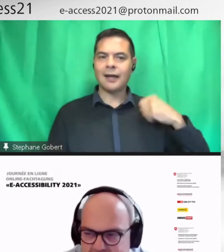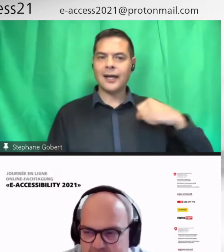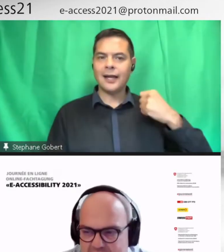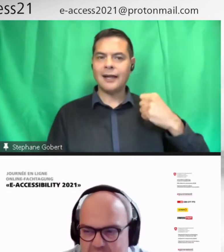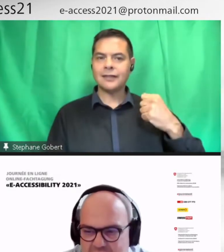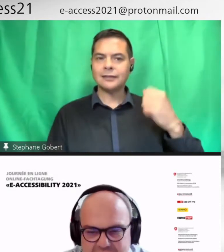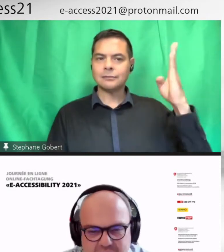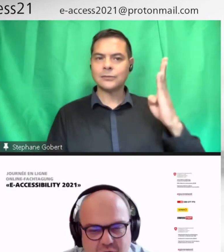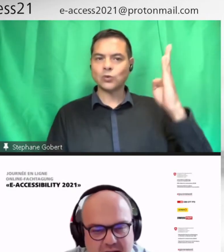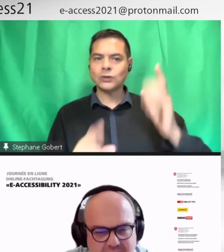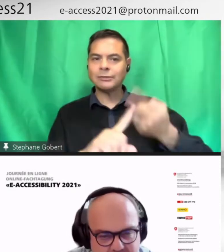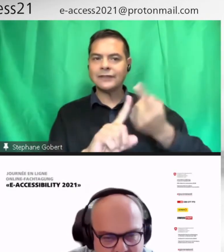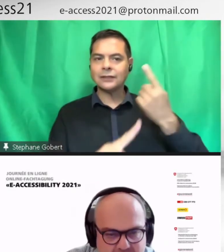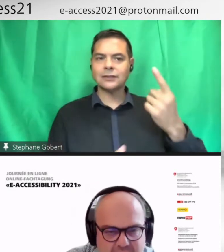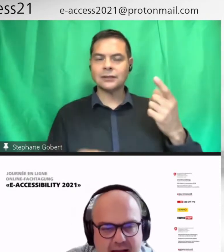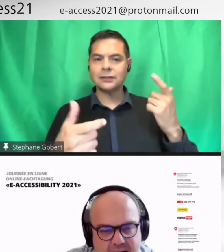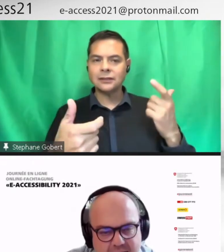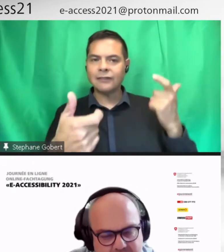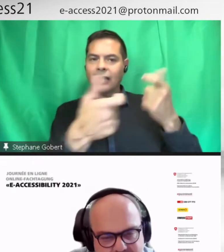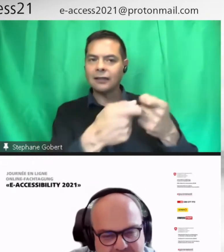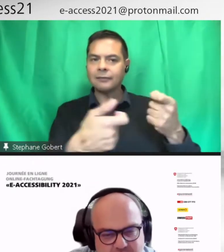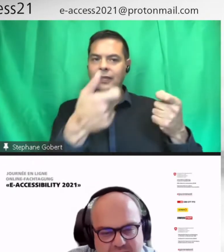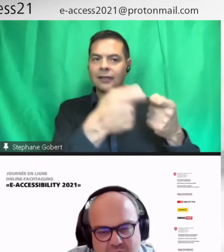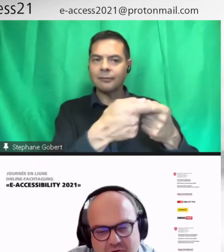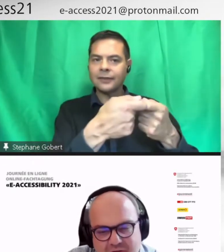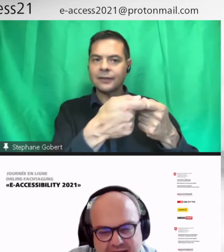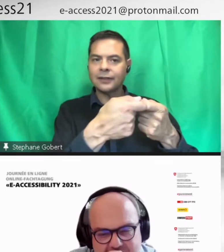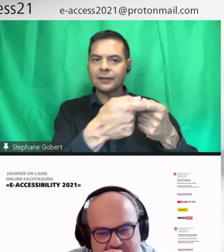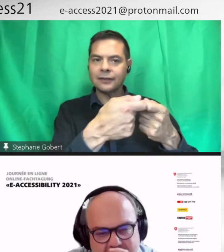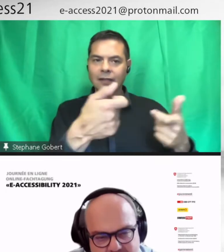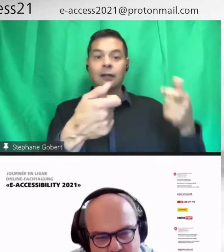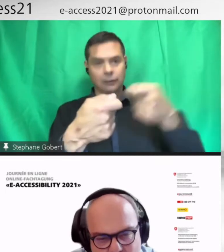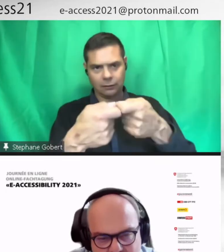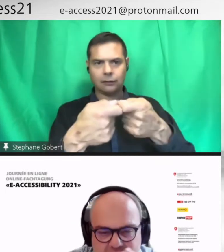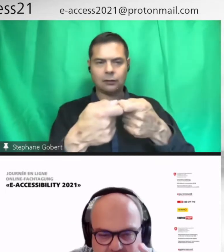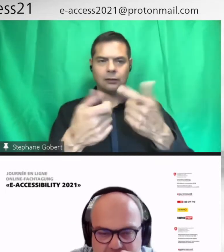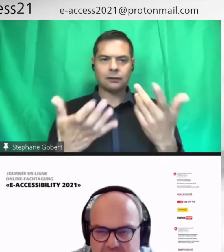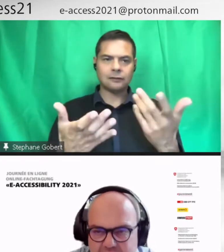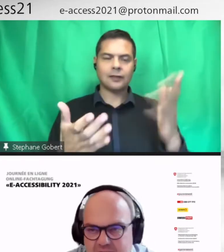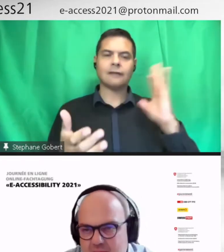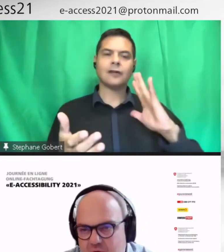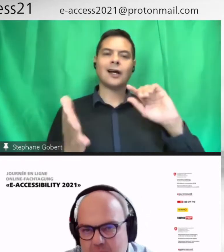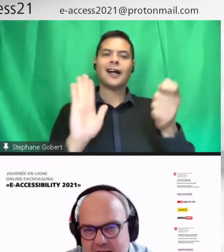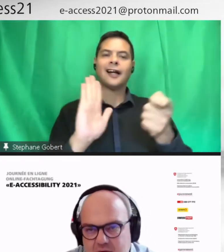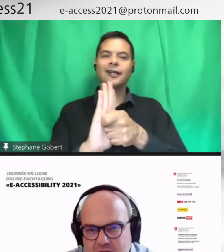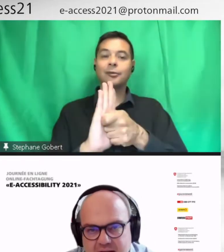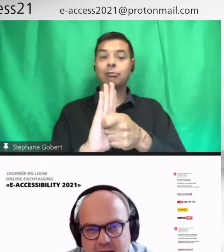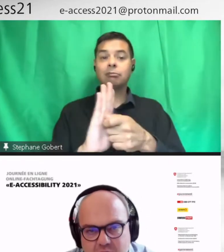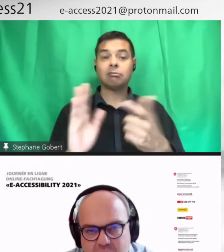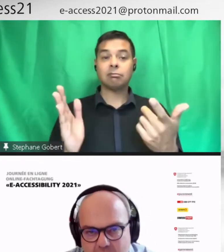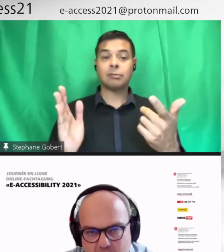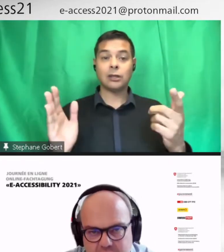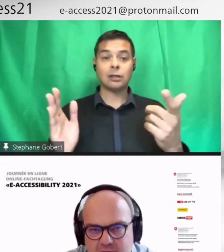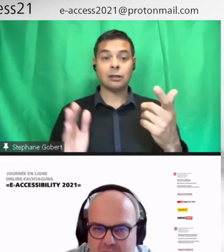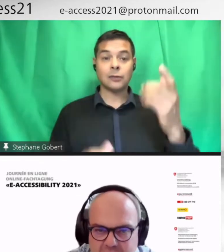de retourner à la situation qu'on connaissait à l'époque, que l'élève avec des besoins particuliers restait un peu devant la